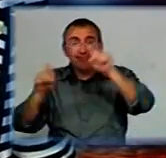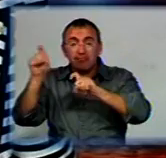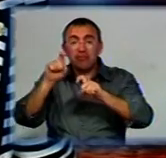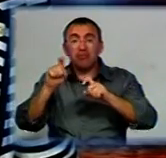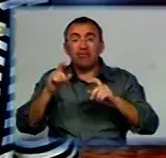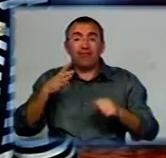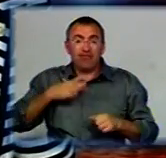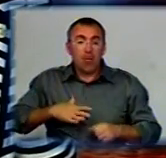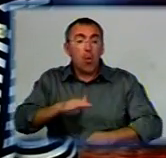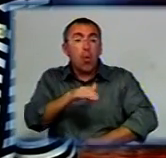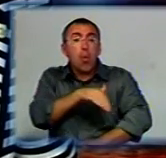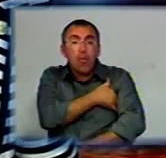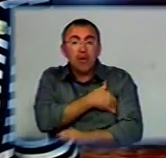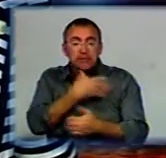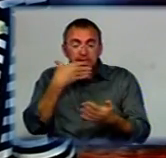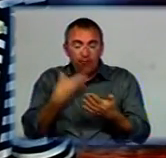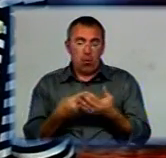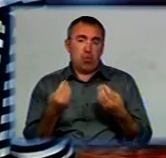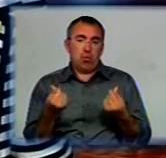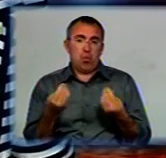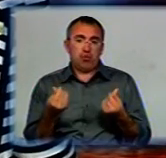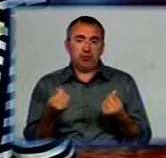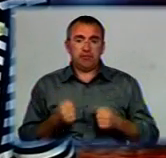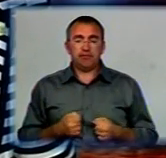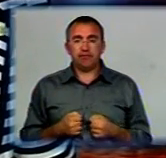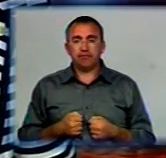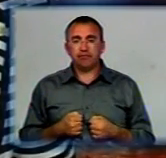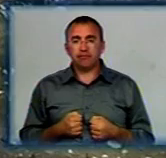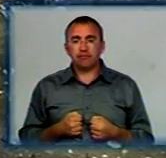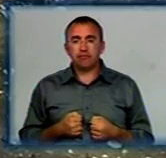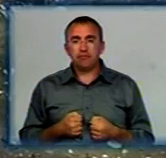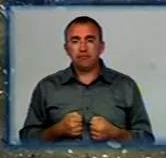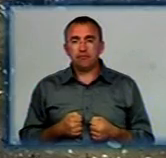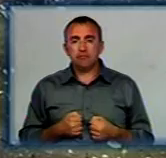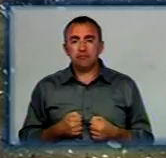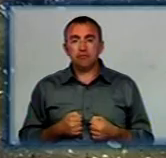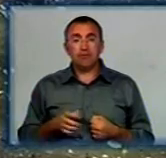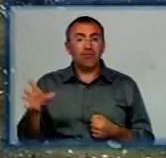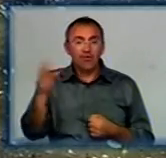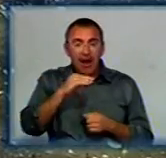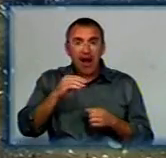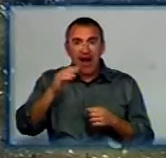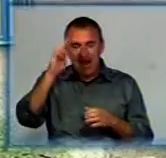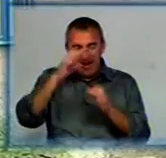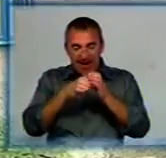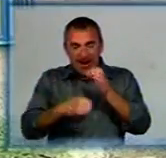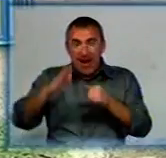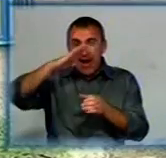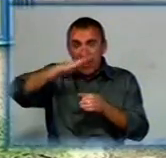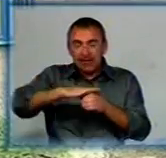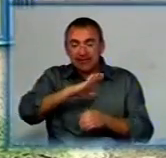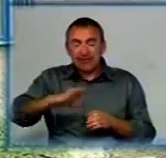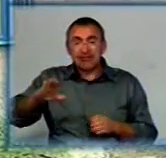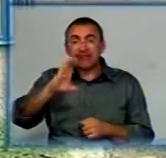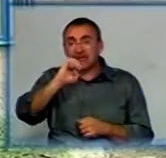комунальникам за власні гроші. Тему продовжить Яна Семенюк. Майже всі каналізаційні колодязі цього дитячого